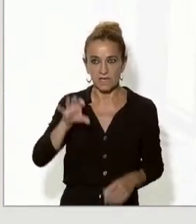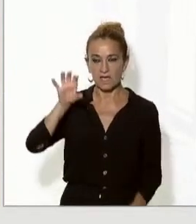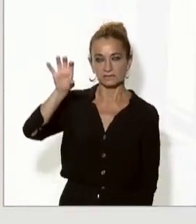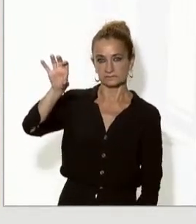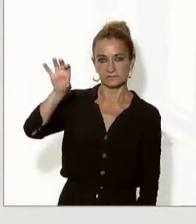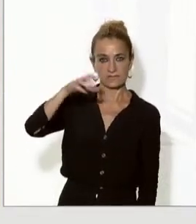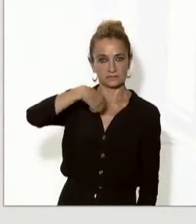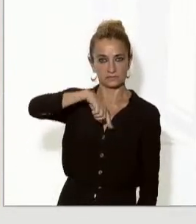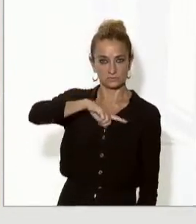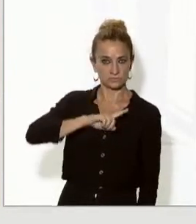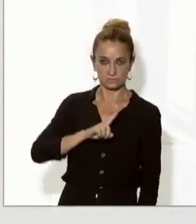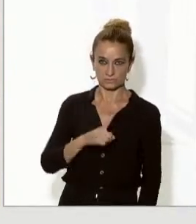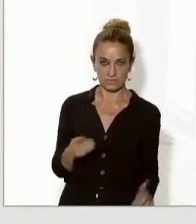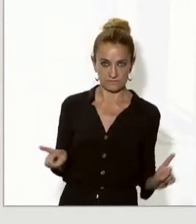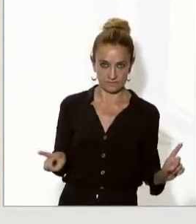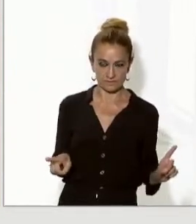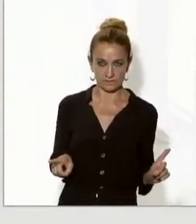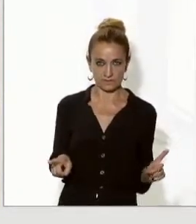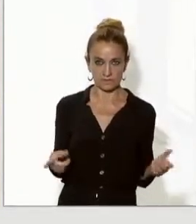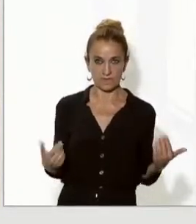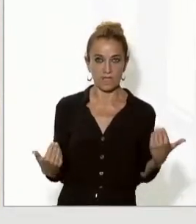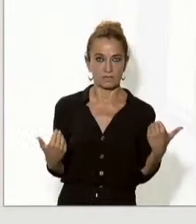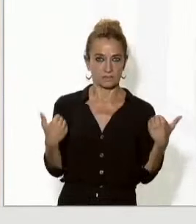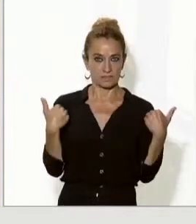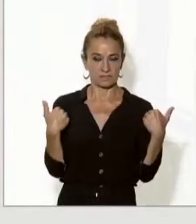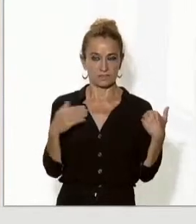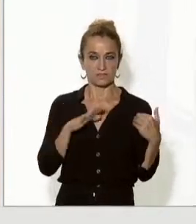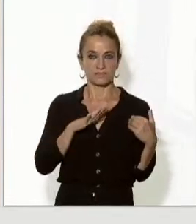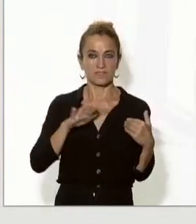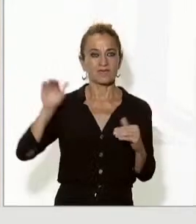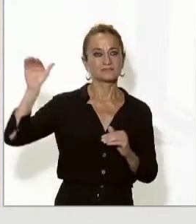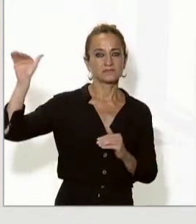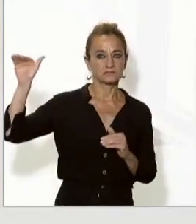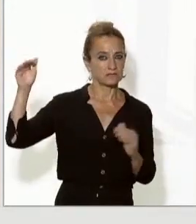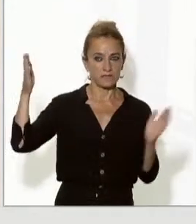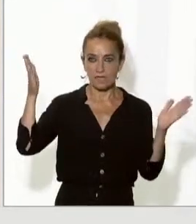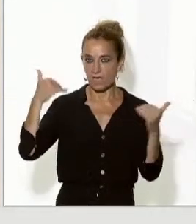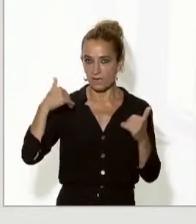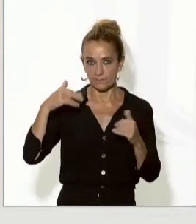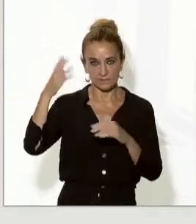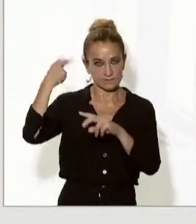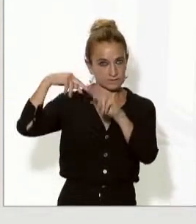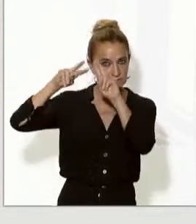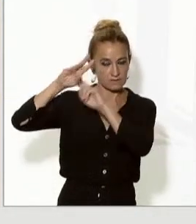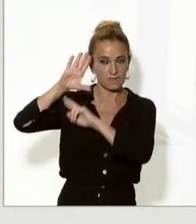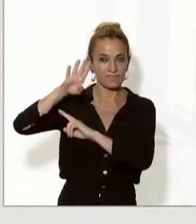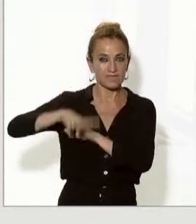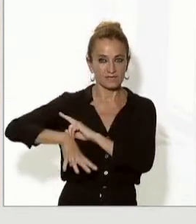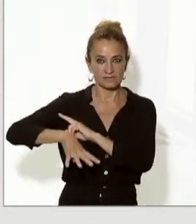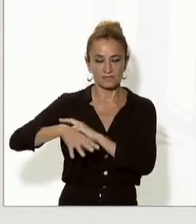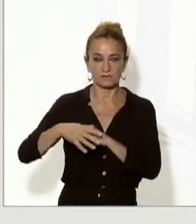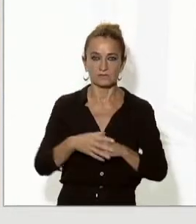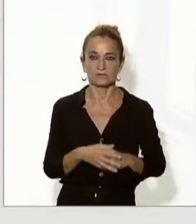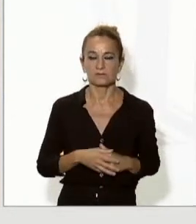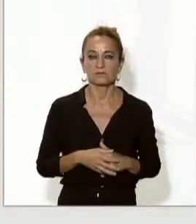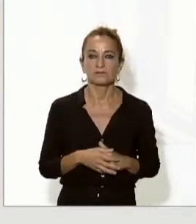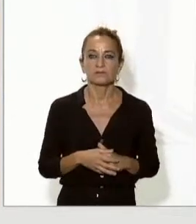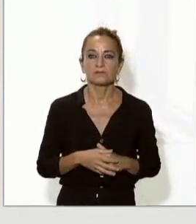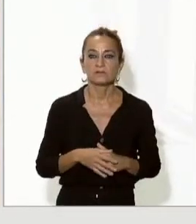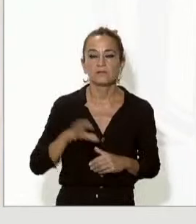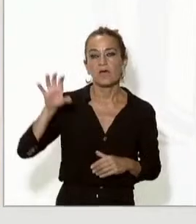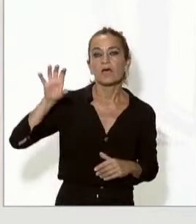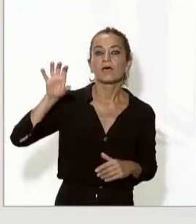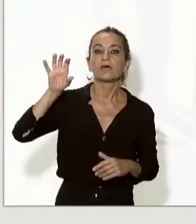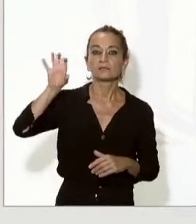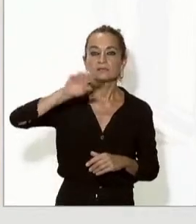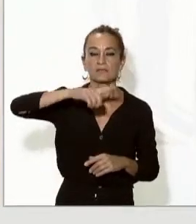i per tant no hi ha competència en estrangeria per part de la General de Catalunya i perquè l'estat del qual formem part